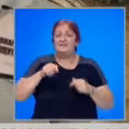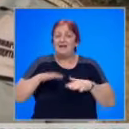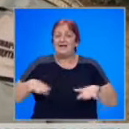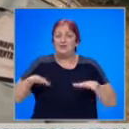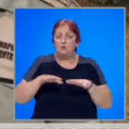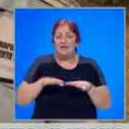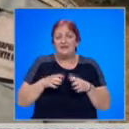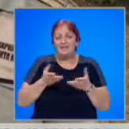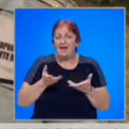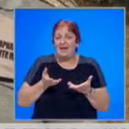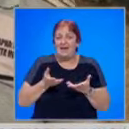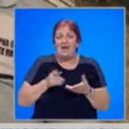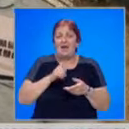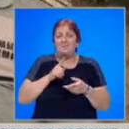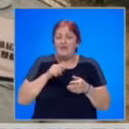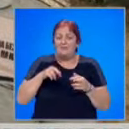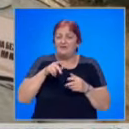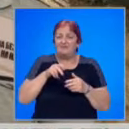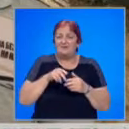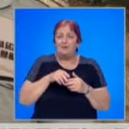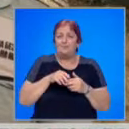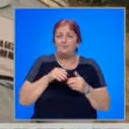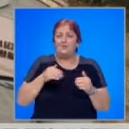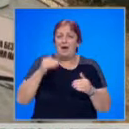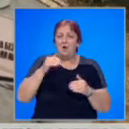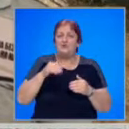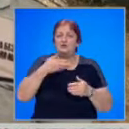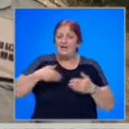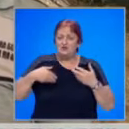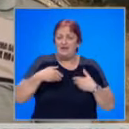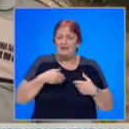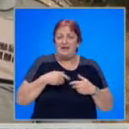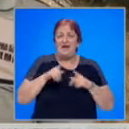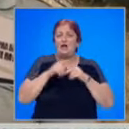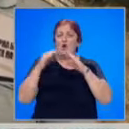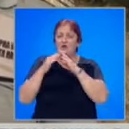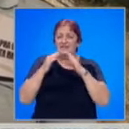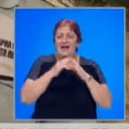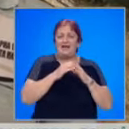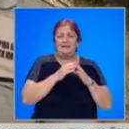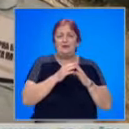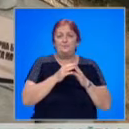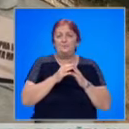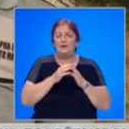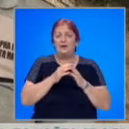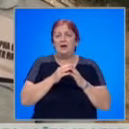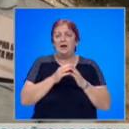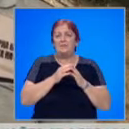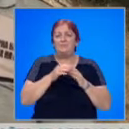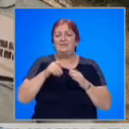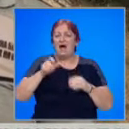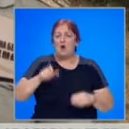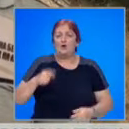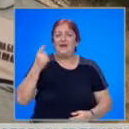ситуацията е такава, че няма да дадем повече щити като сгради, имущество на хората.